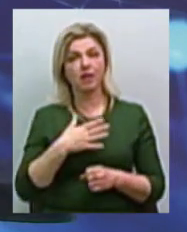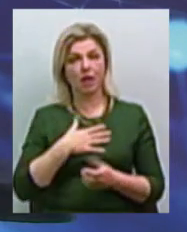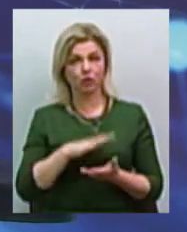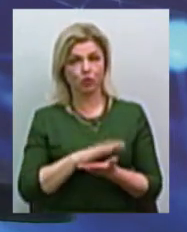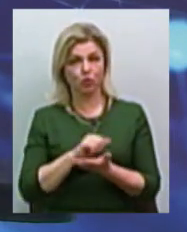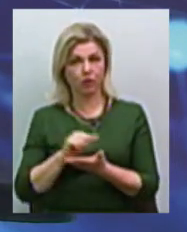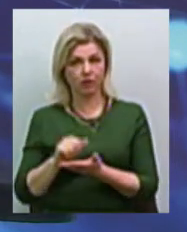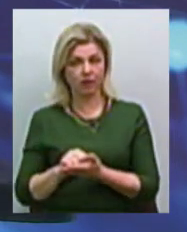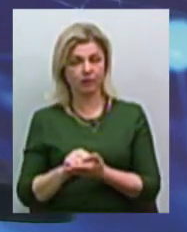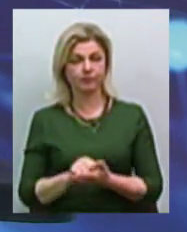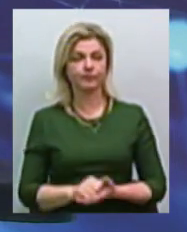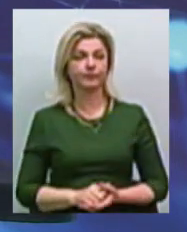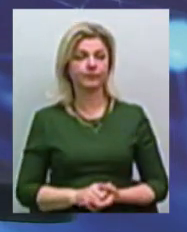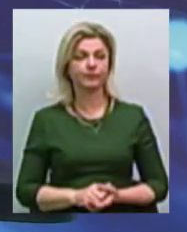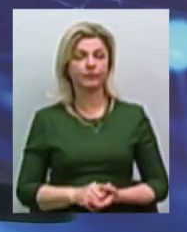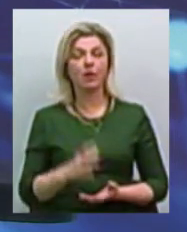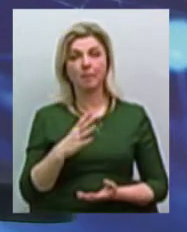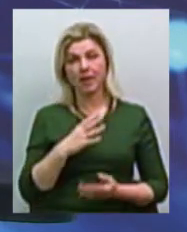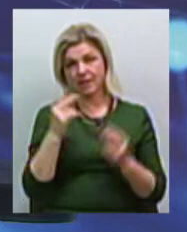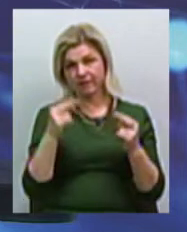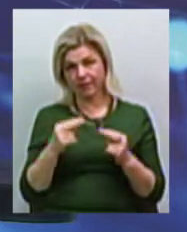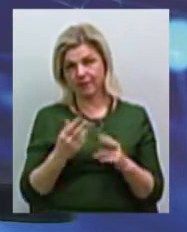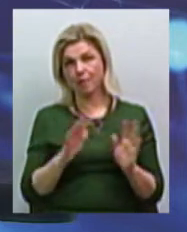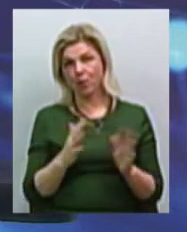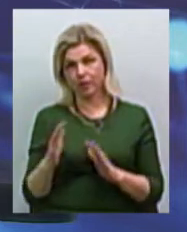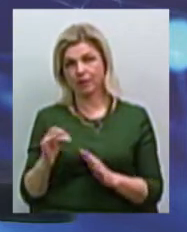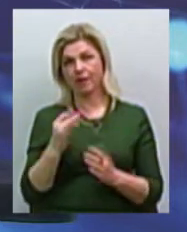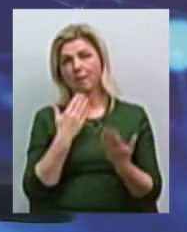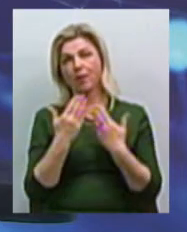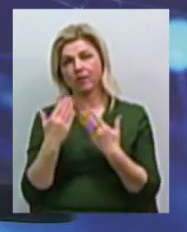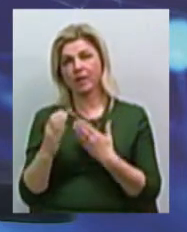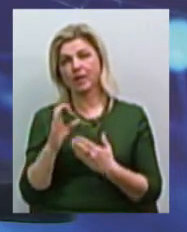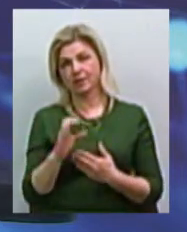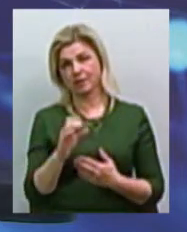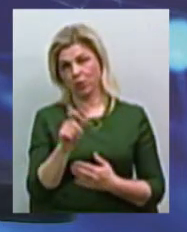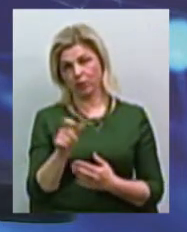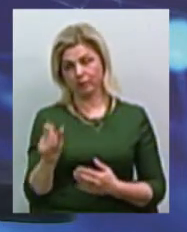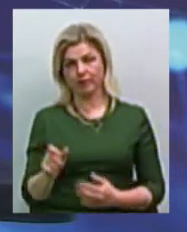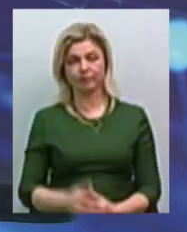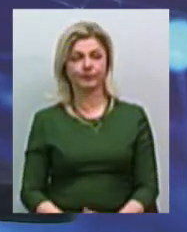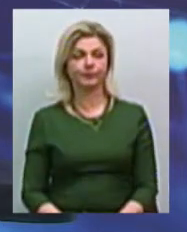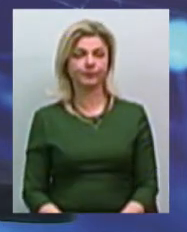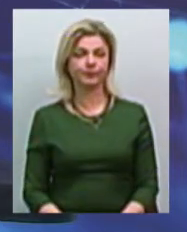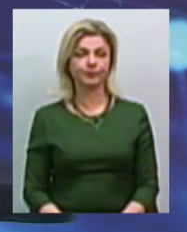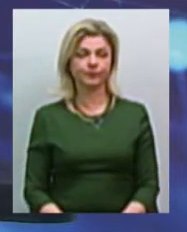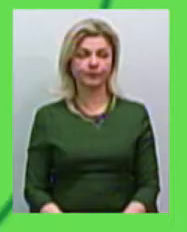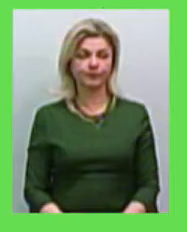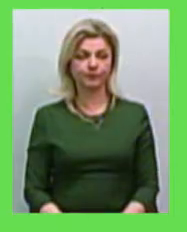Олександр Гресь та Євген Сержук були свідками події та поспілкувалися з ліквідаторами. Давайте, і ми приєднаємось.